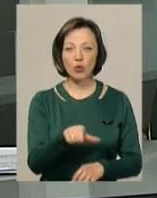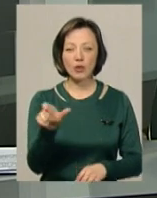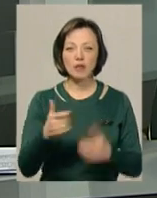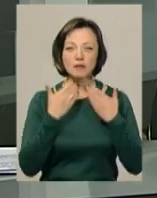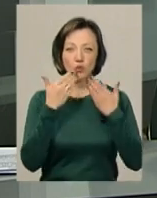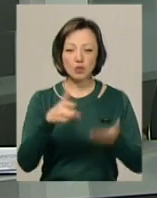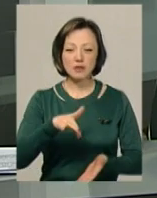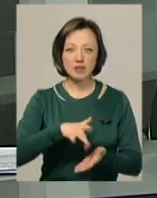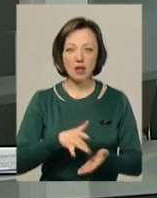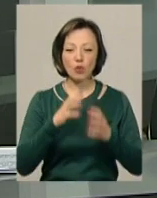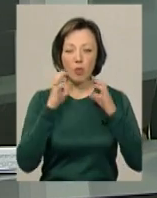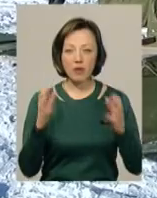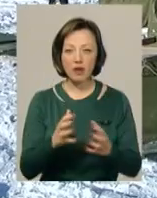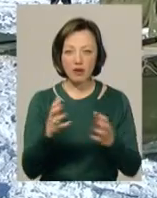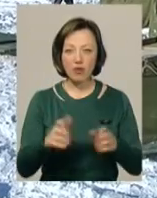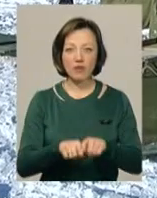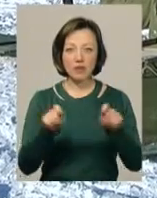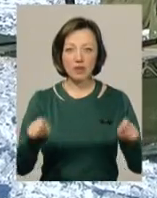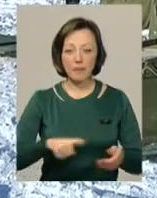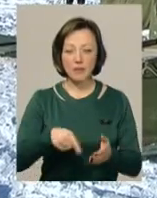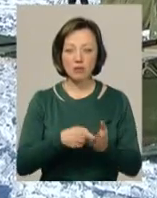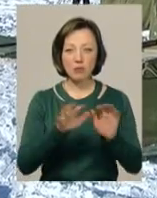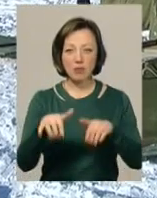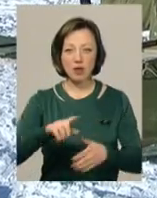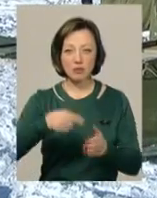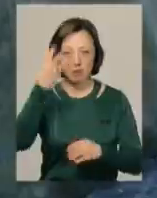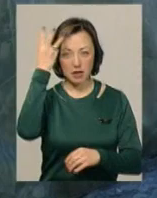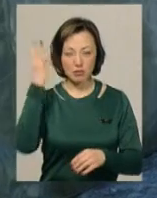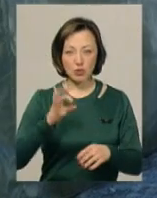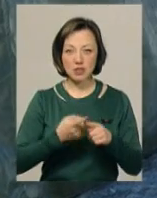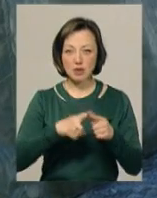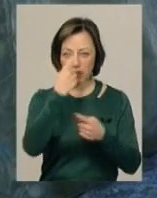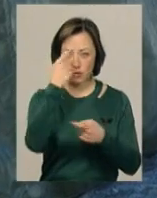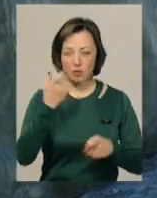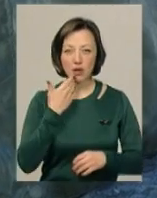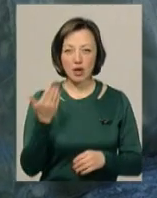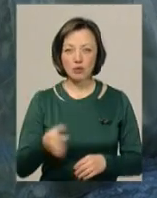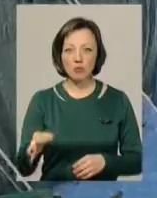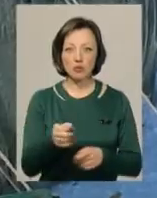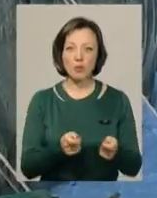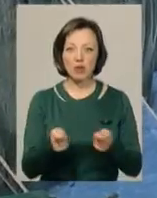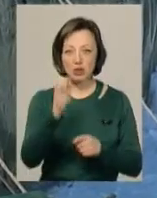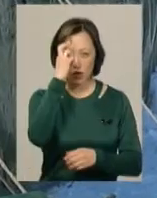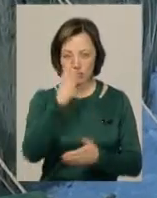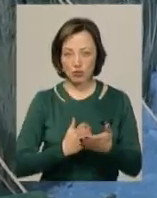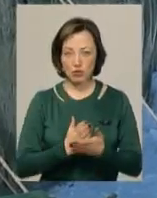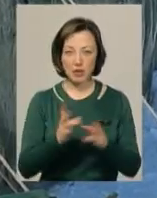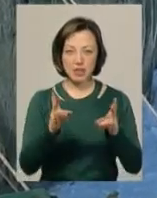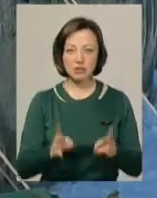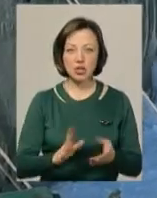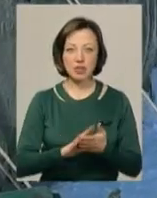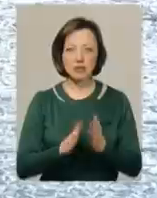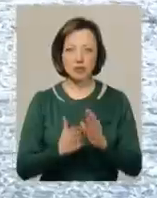обігріву, який надзвичайники розгорнули на міському пляжі у Хмельницькому. Про це повідомив речник обласного управління Держслужби надзвичайних